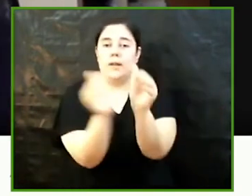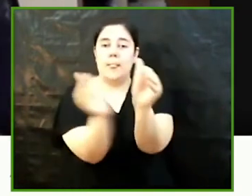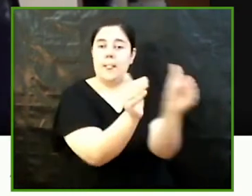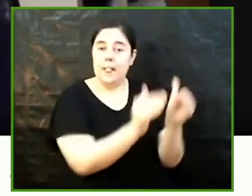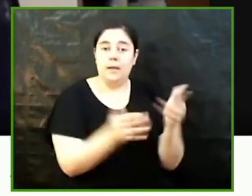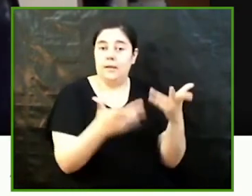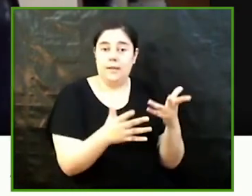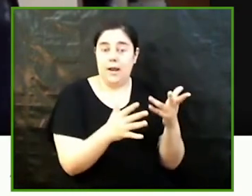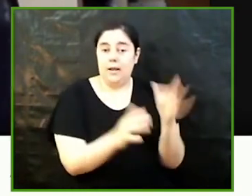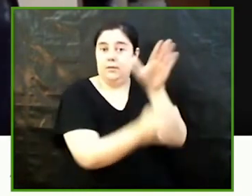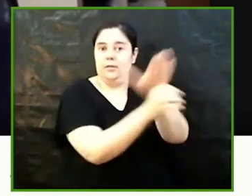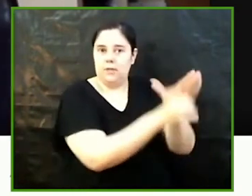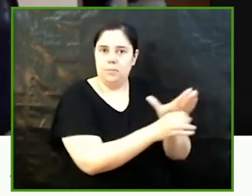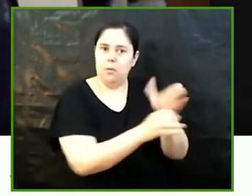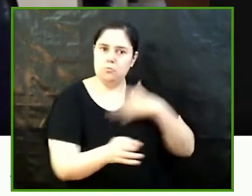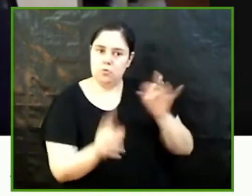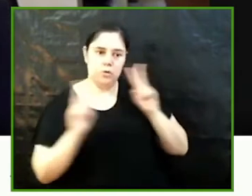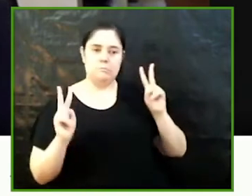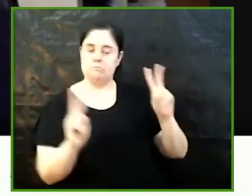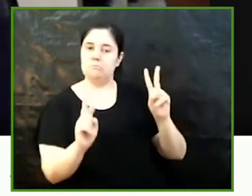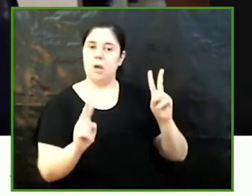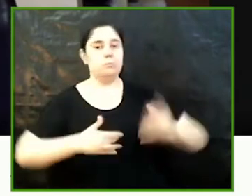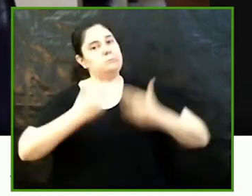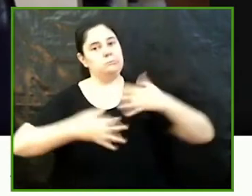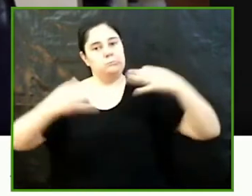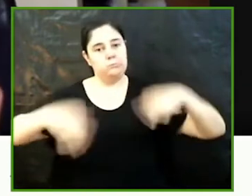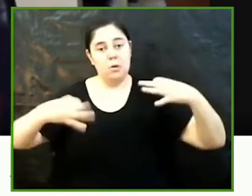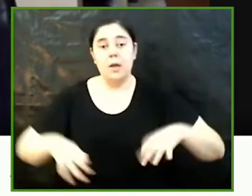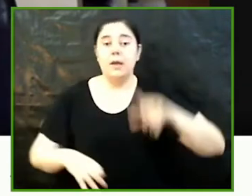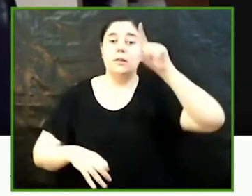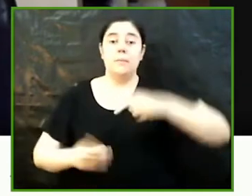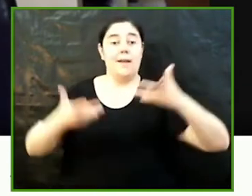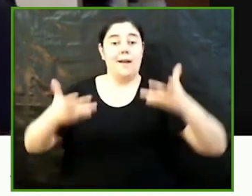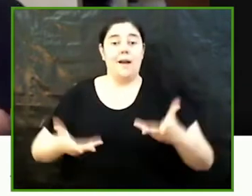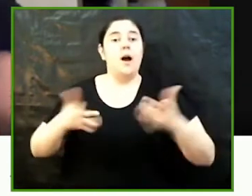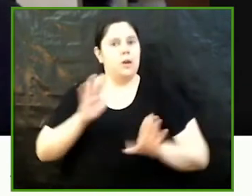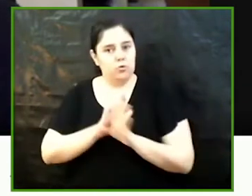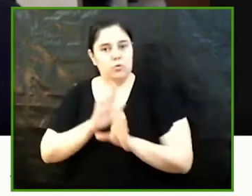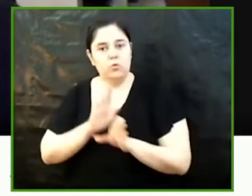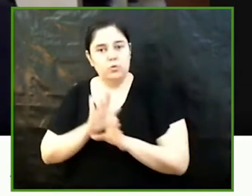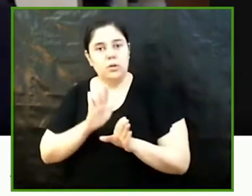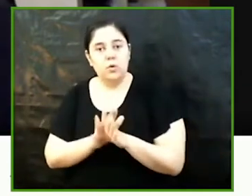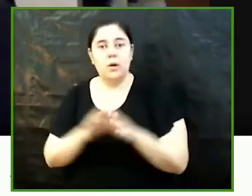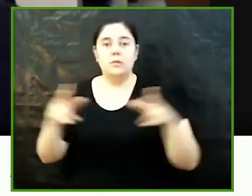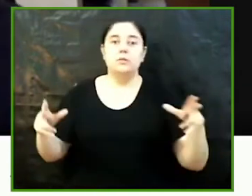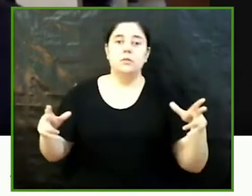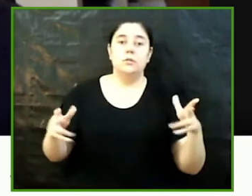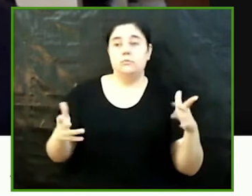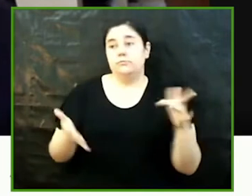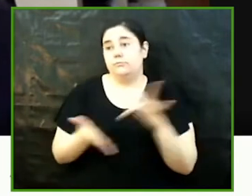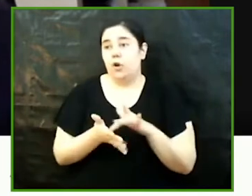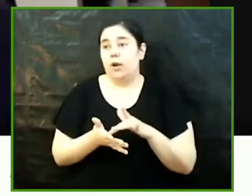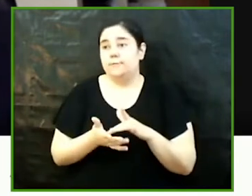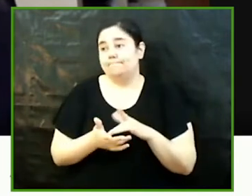invisibilitzats fins ara i que en l'actualitat encara continuen a causa de la heteropatriarcal